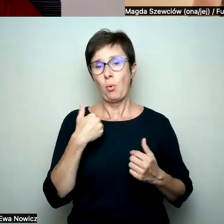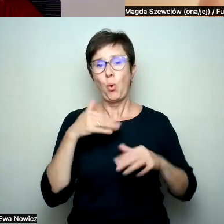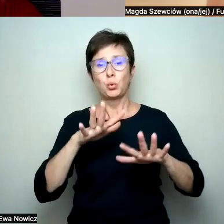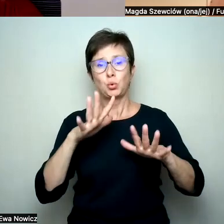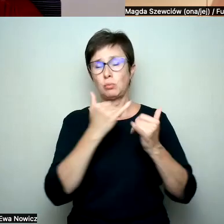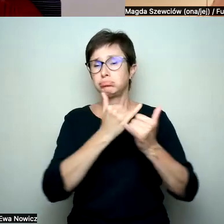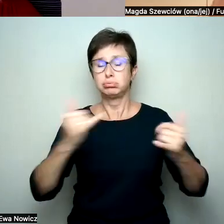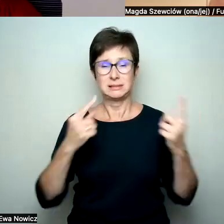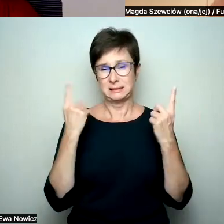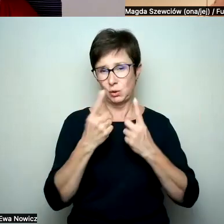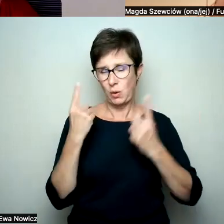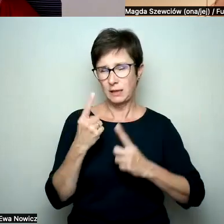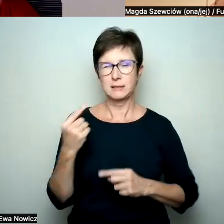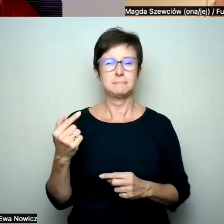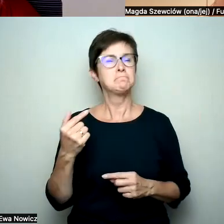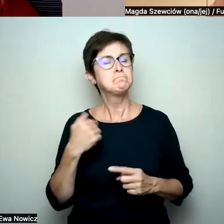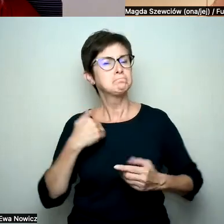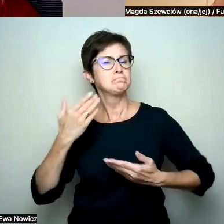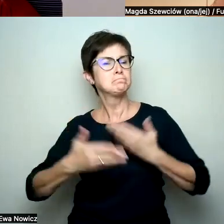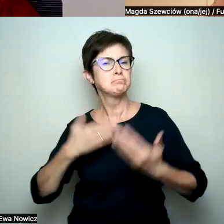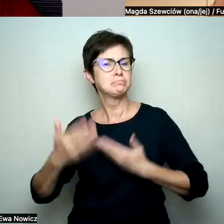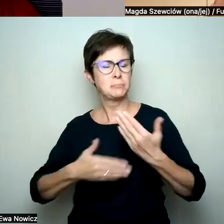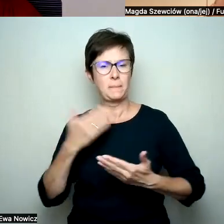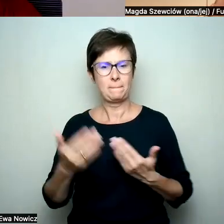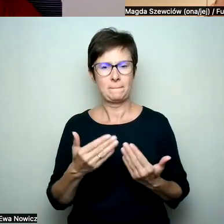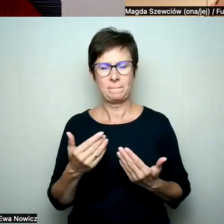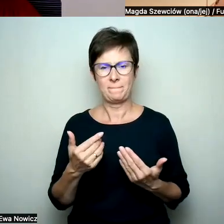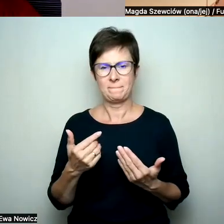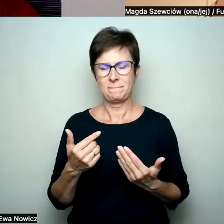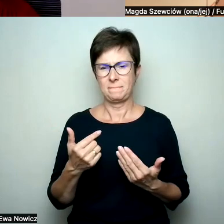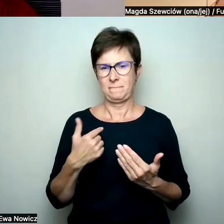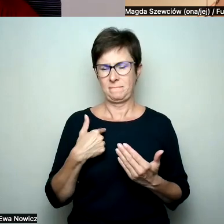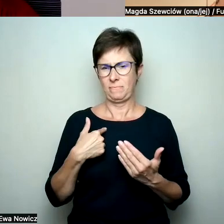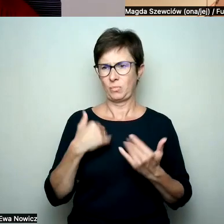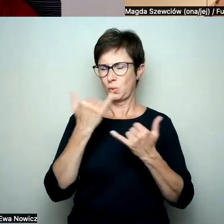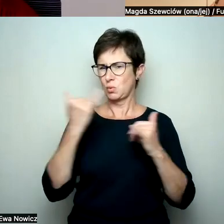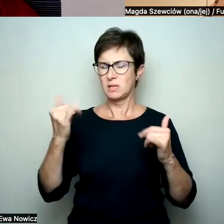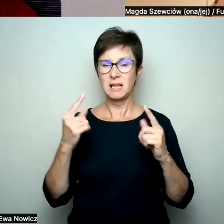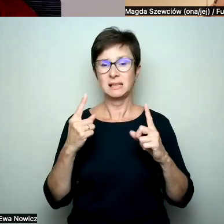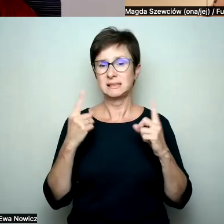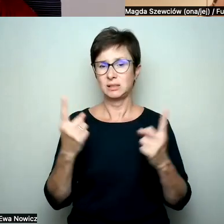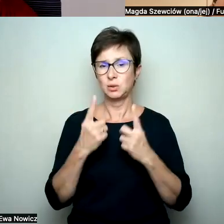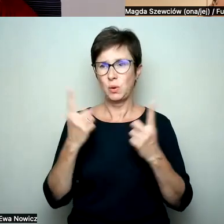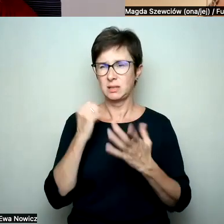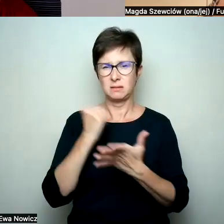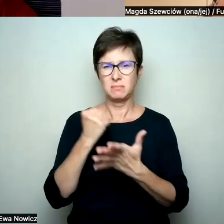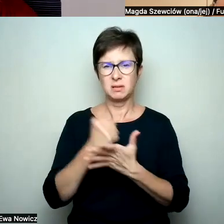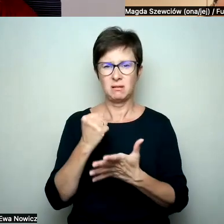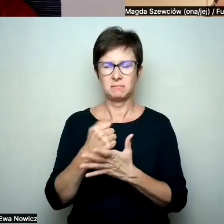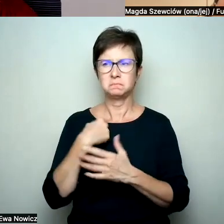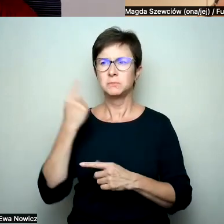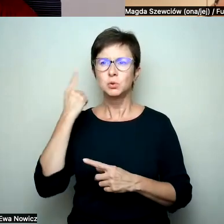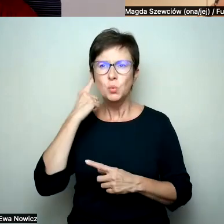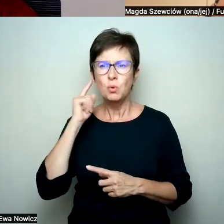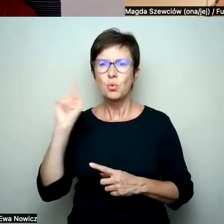I w pewnym momencie, kiedy zaczęły mnie dzigać coraz mocniej różne sprawy, które docierały do mnie